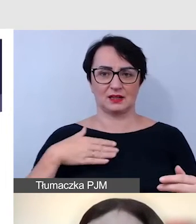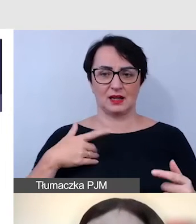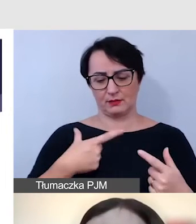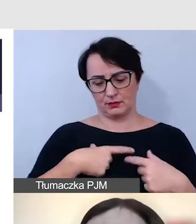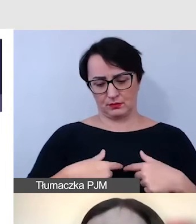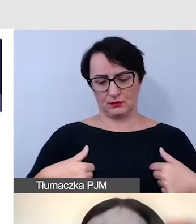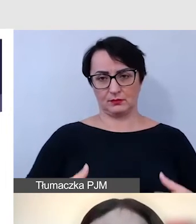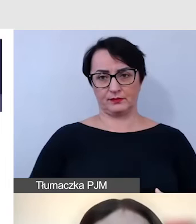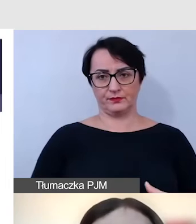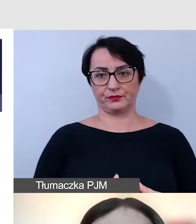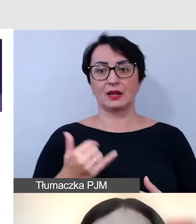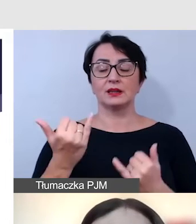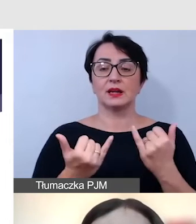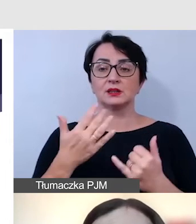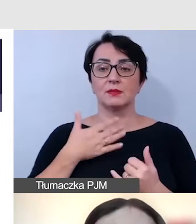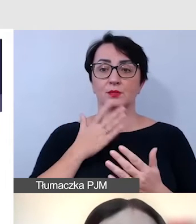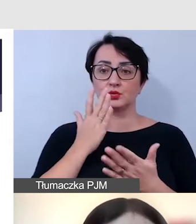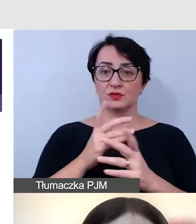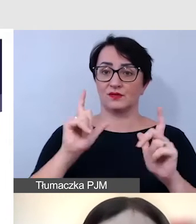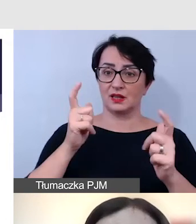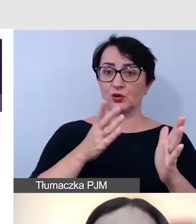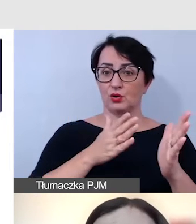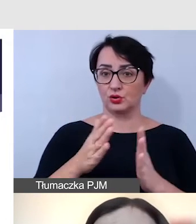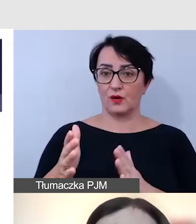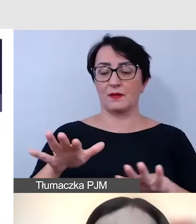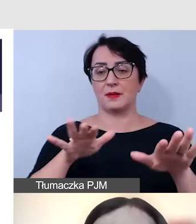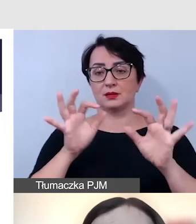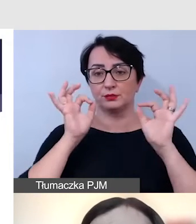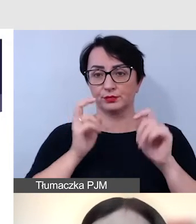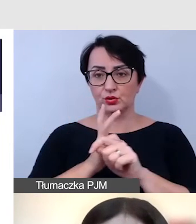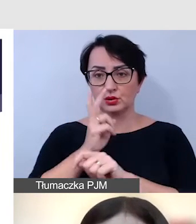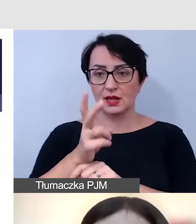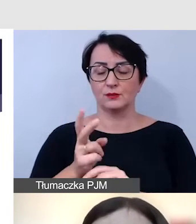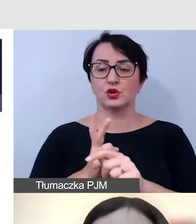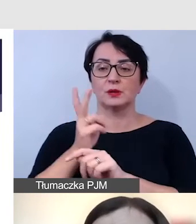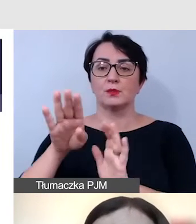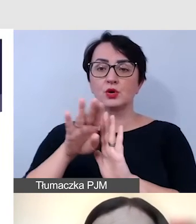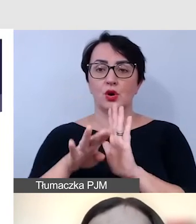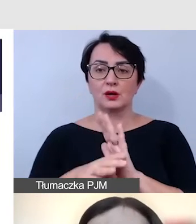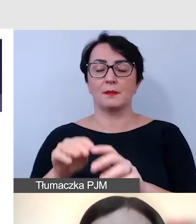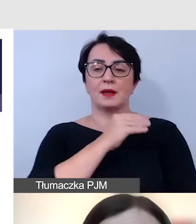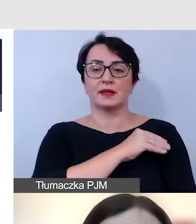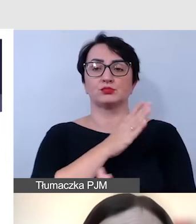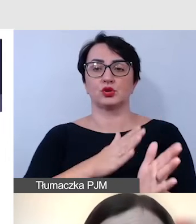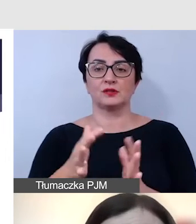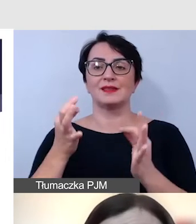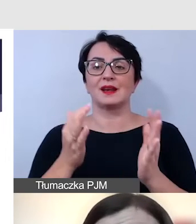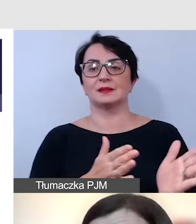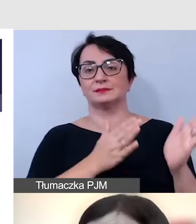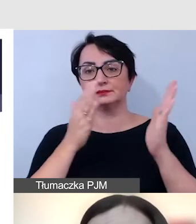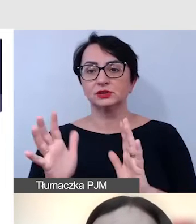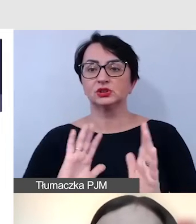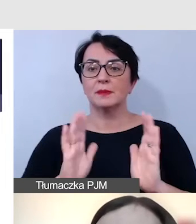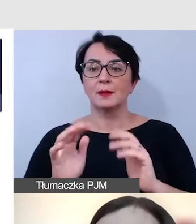przygotowane wydarzenie, dostępne jest miejsce, zadbaliśmy o dostępność programu, mamy przygotowane materiały, dbamy o to, aby